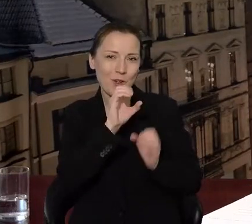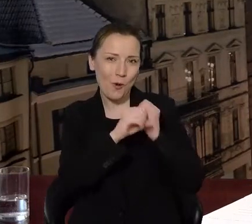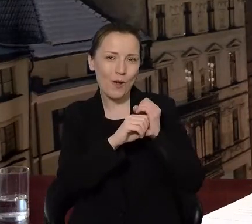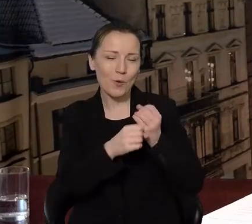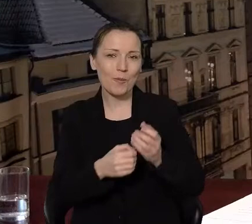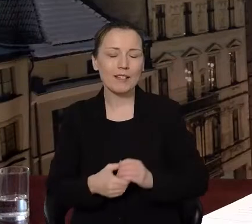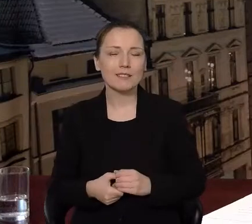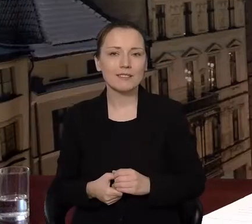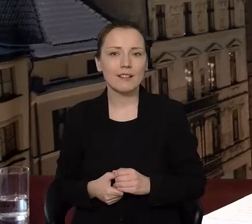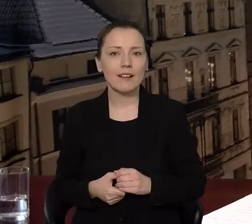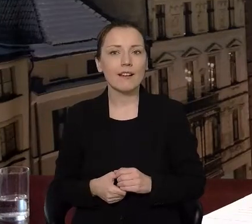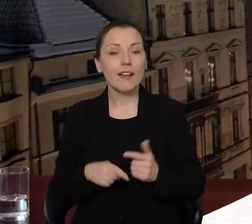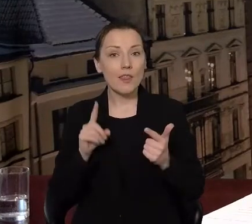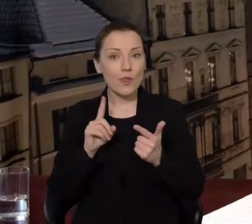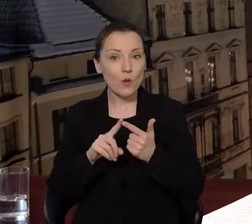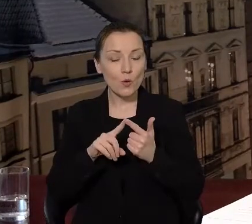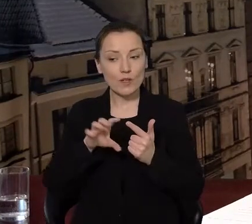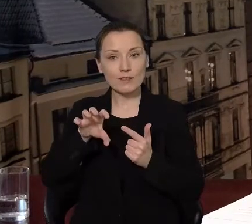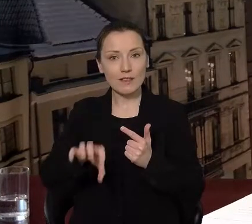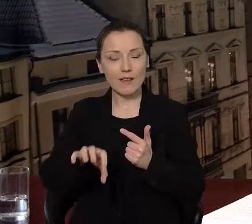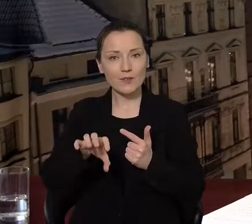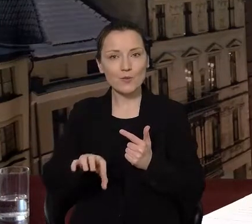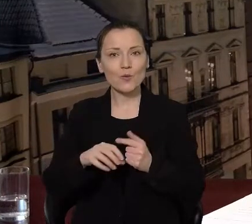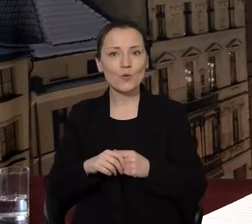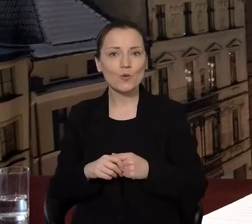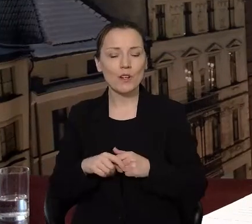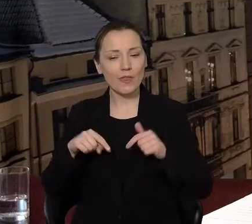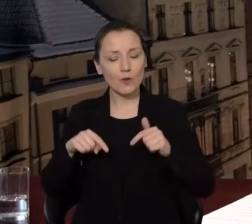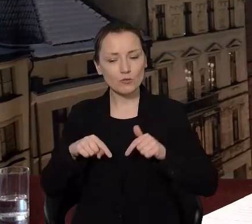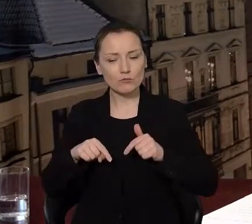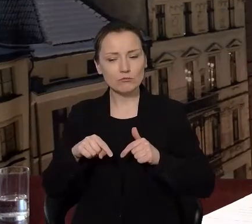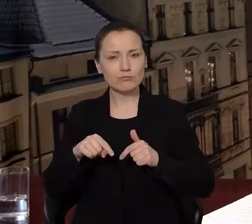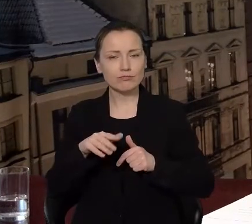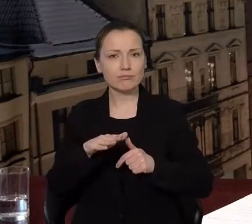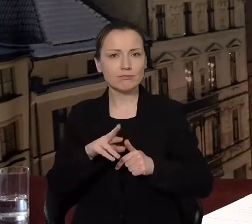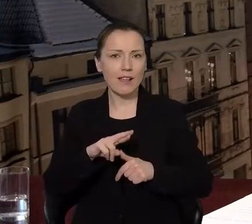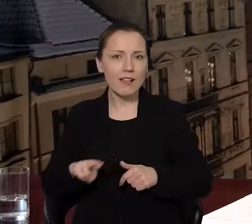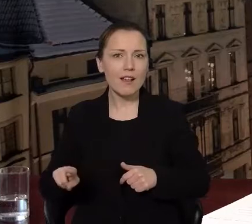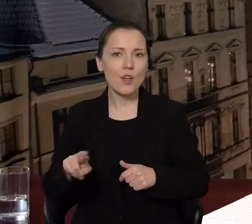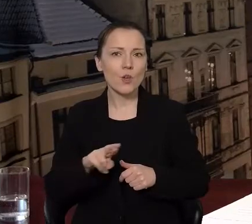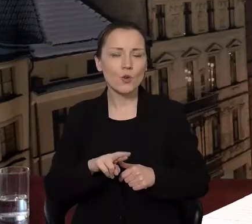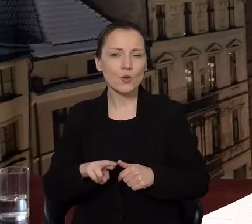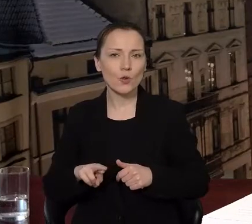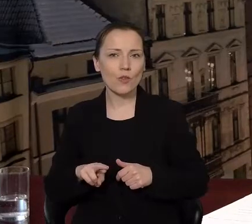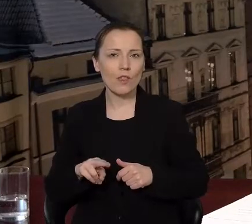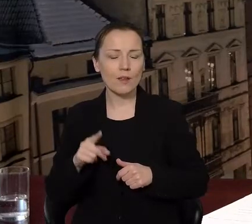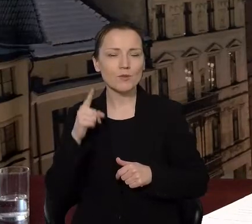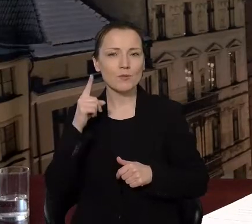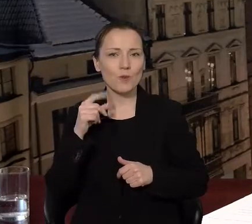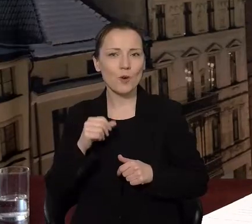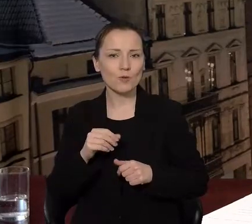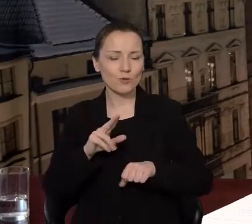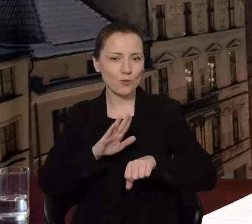drugi zespół to jest taki tutaj nasz regionalny. Przypomnę już do Kopernika także